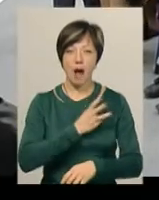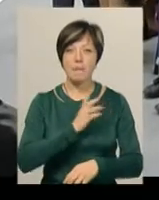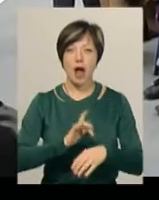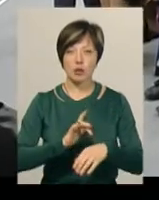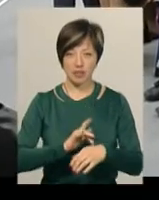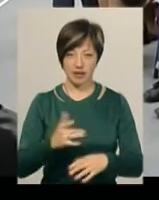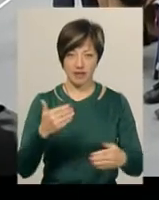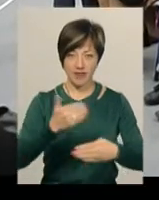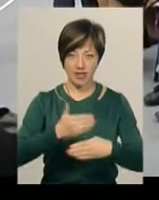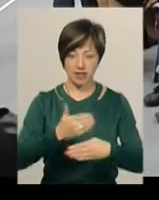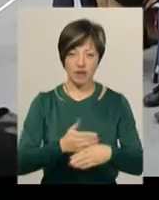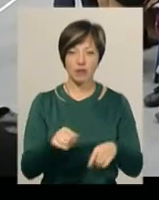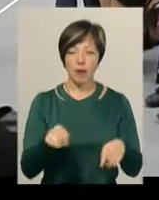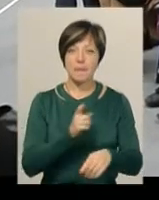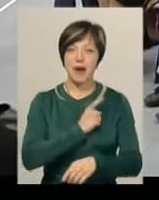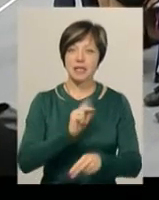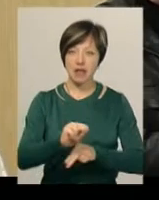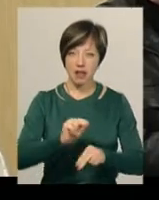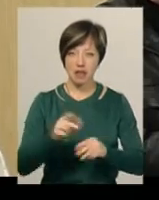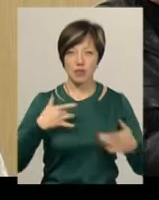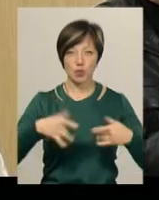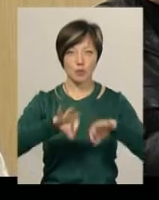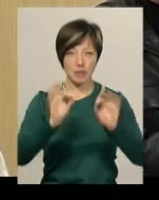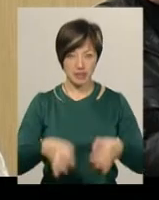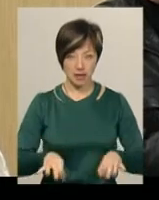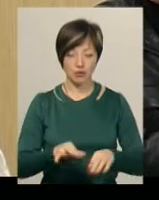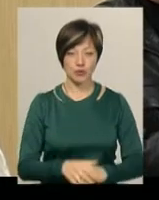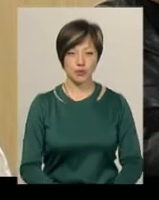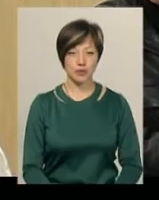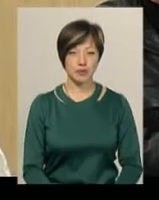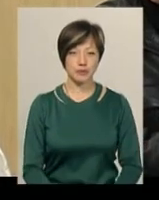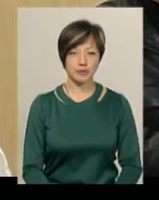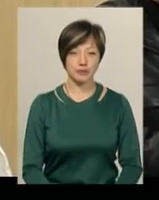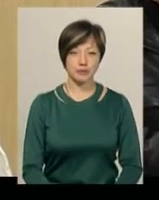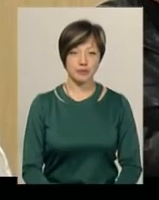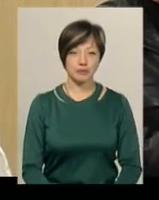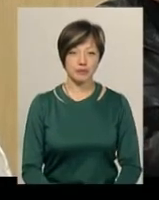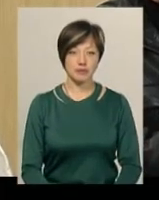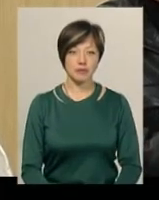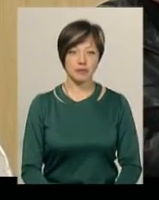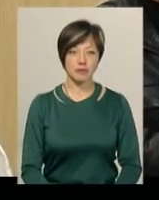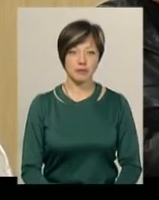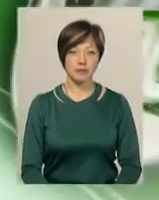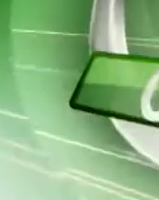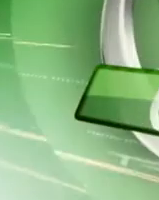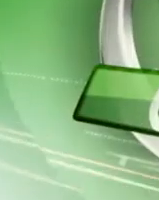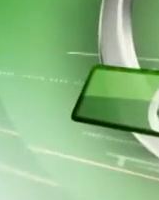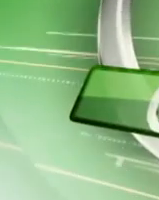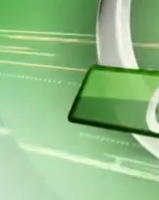театрального фестивалю відбувалися майстер-класи з акторської майстерності. Тетяна Ворожцова, Дем'ян Цегольник, новини Поділля, Центр.